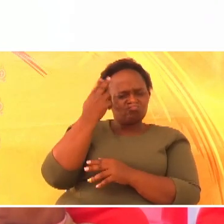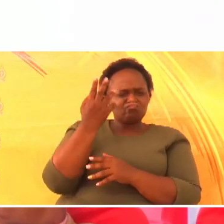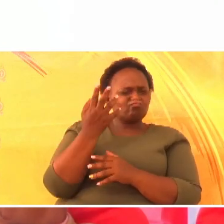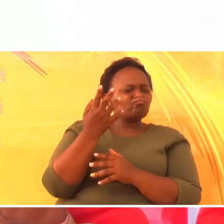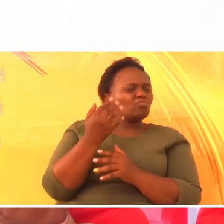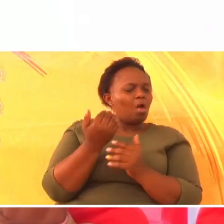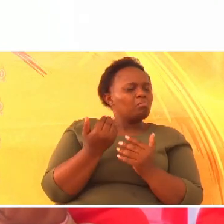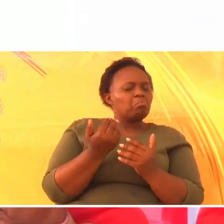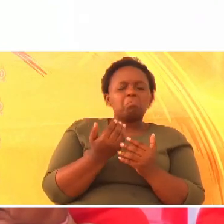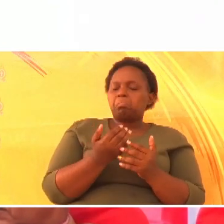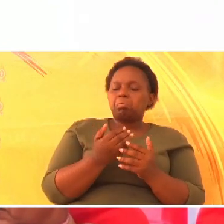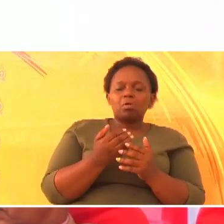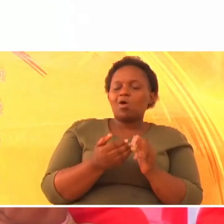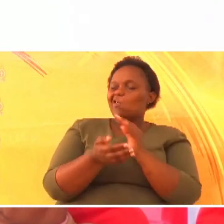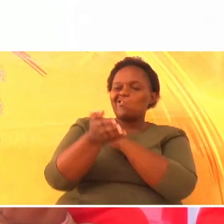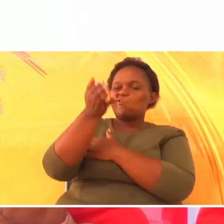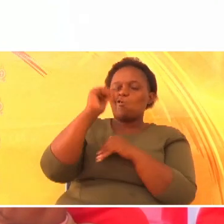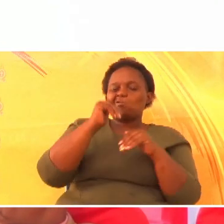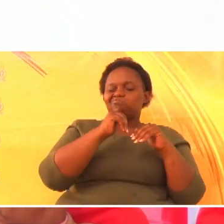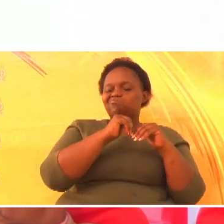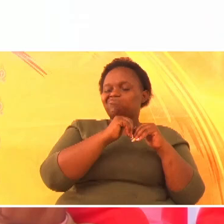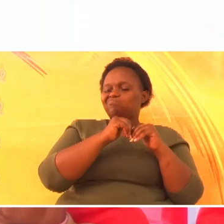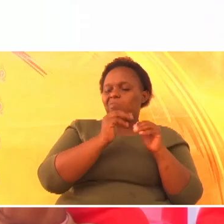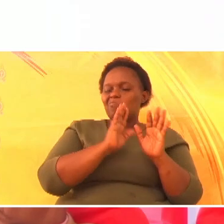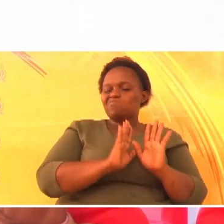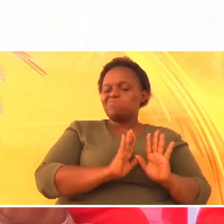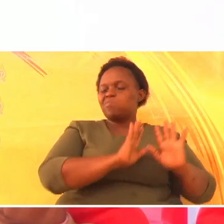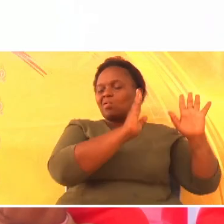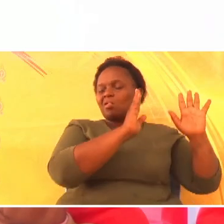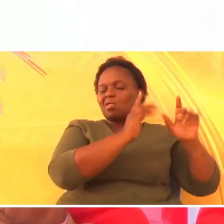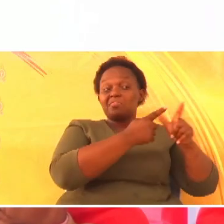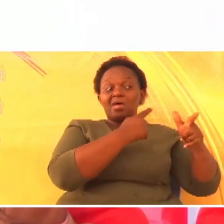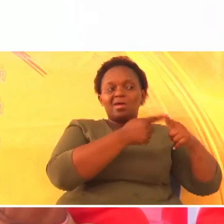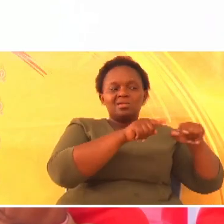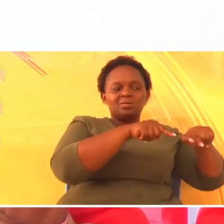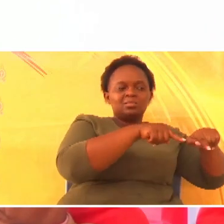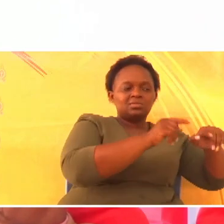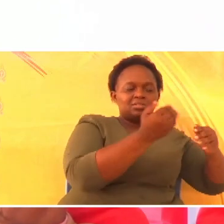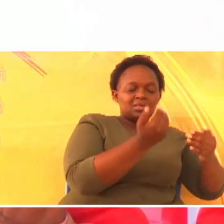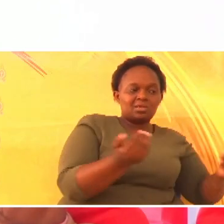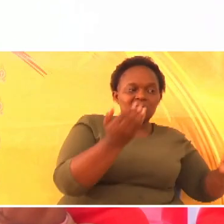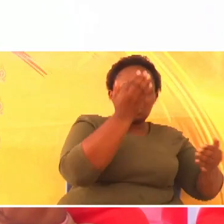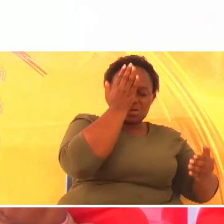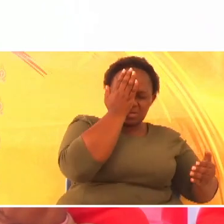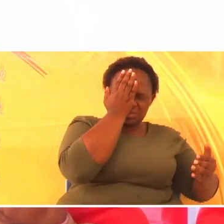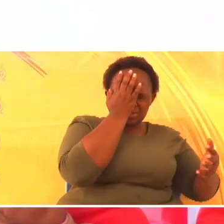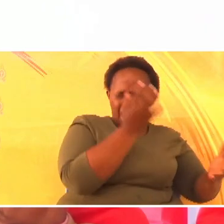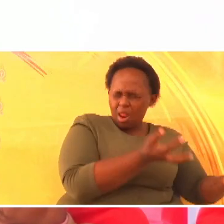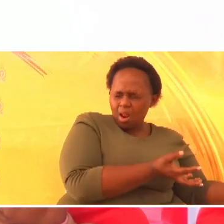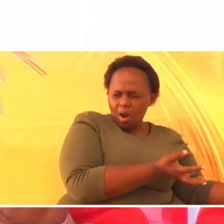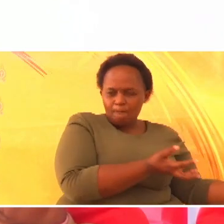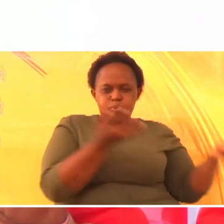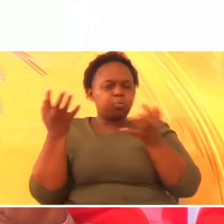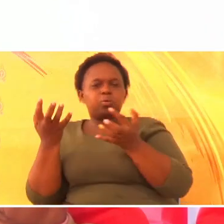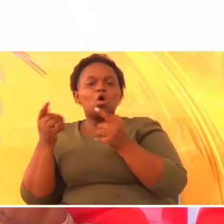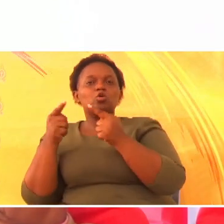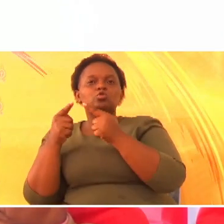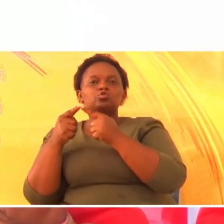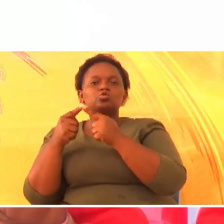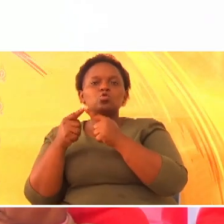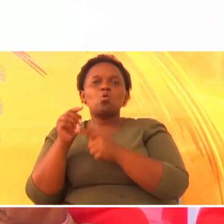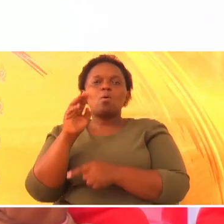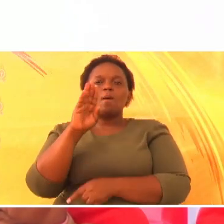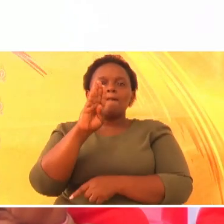wakapelekwa inchi ya Babiloni, ambapo waliishi miakasabini